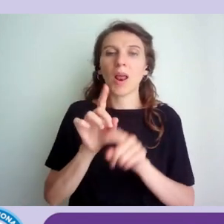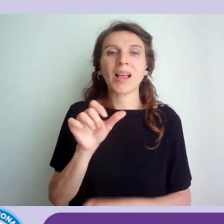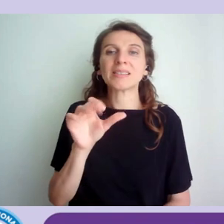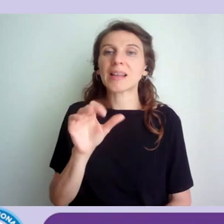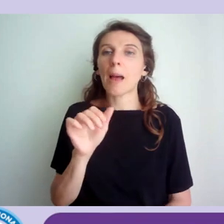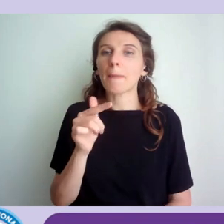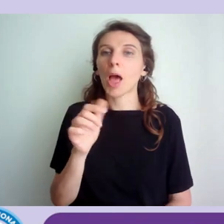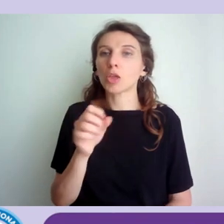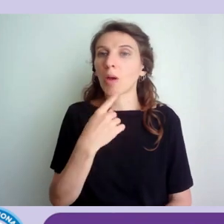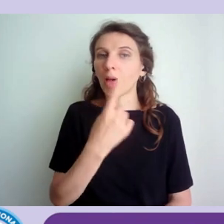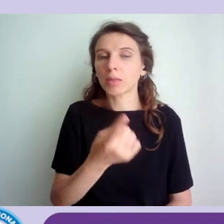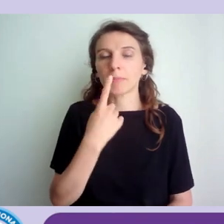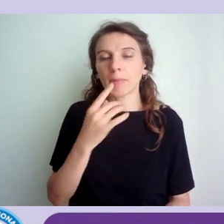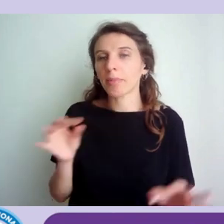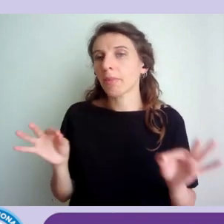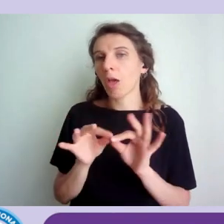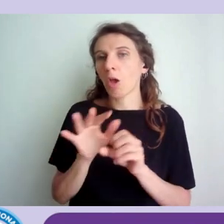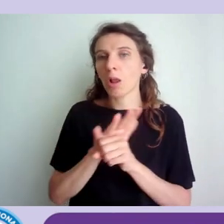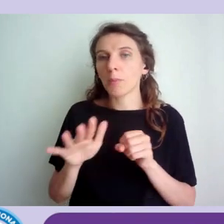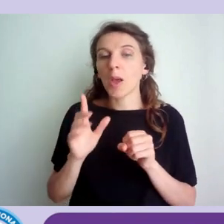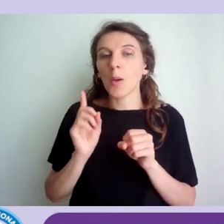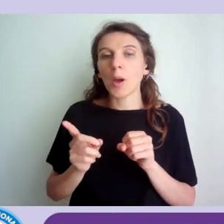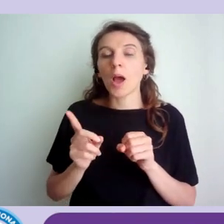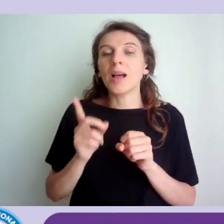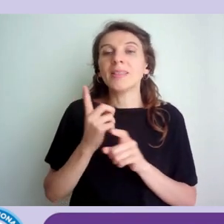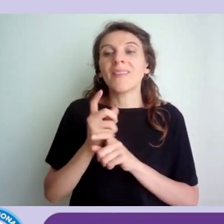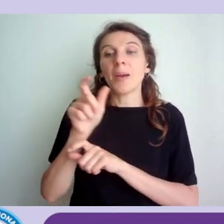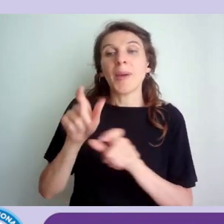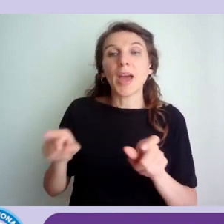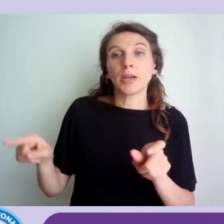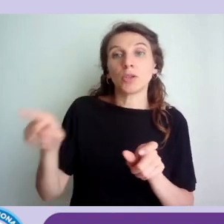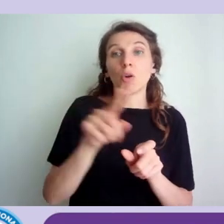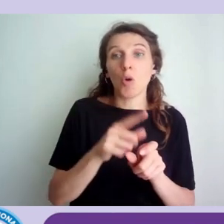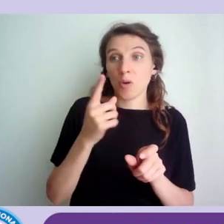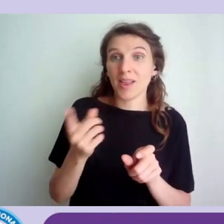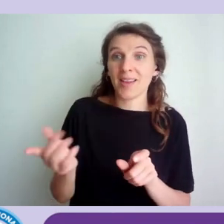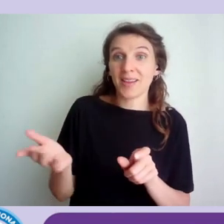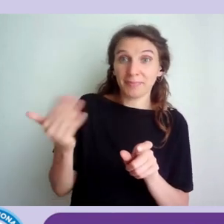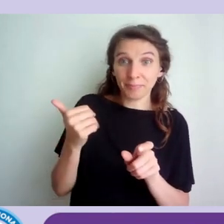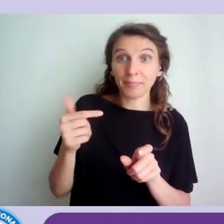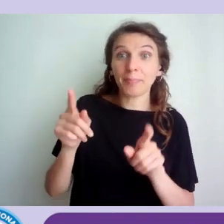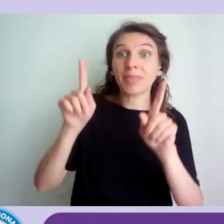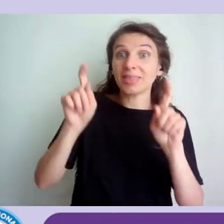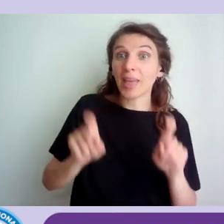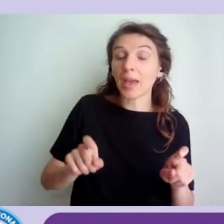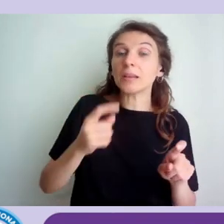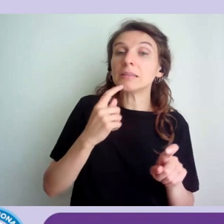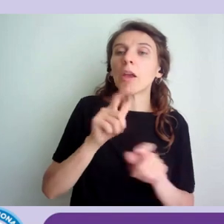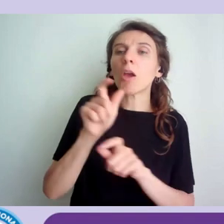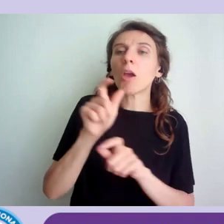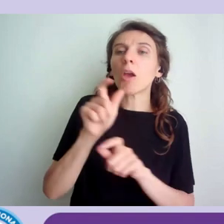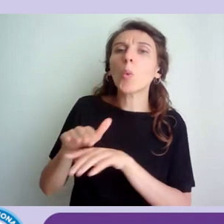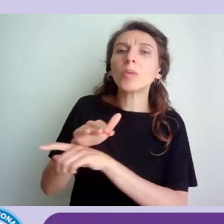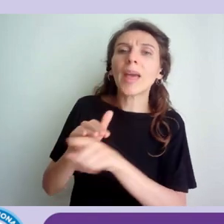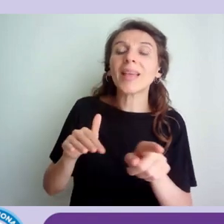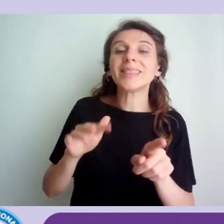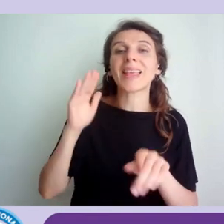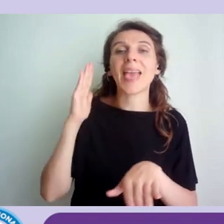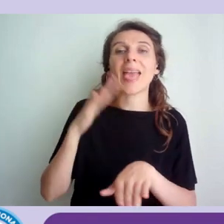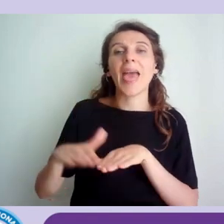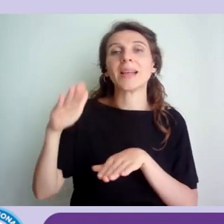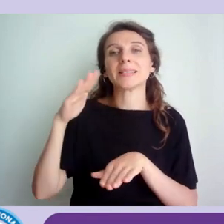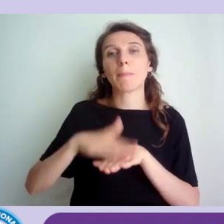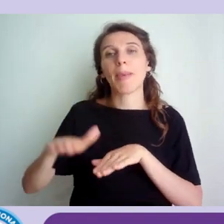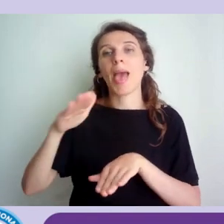poco fa eh sul sul coinvolgere eh utenti eh utenti esperti che